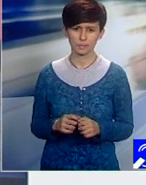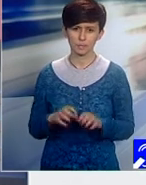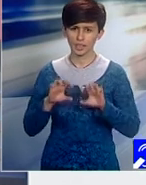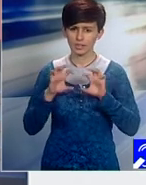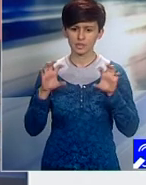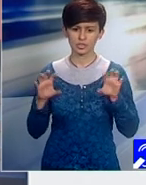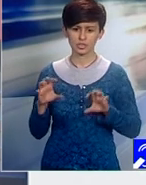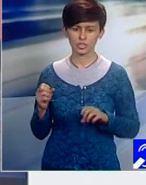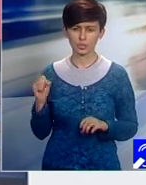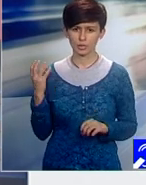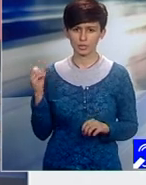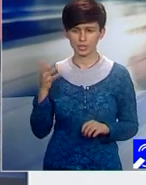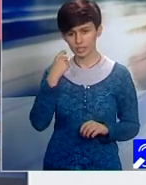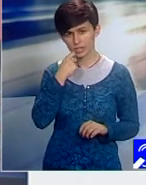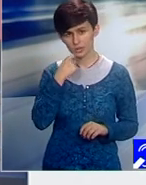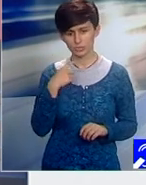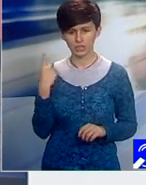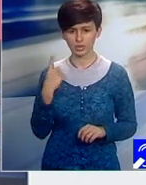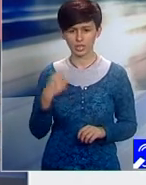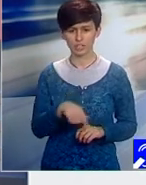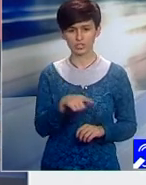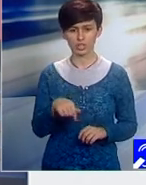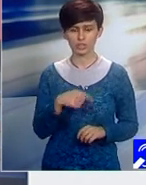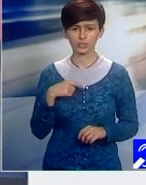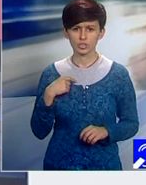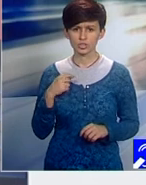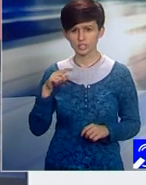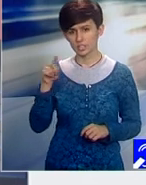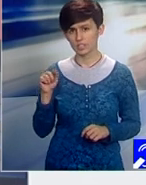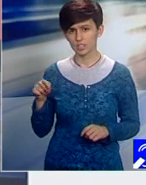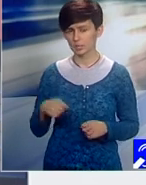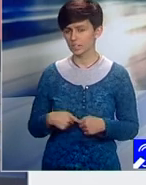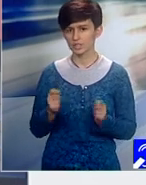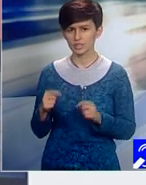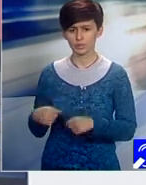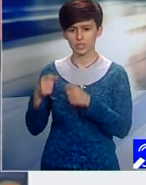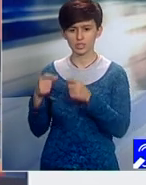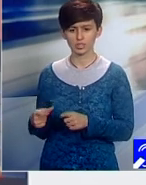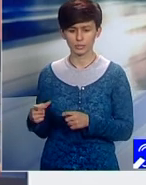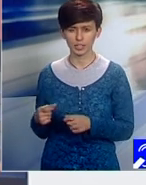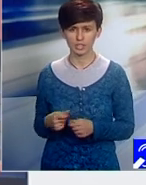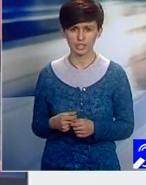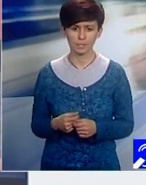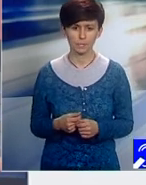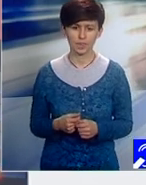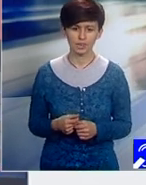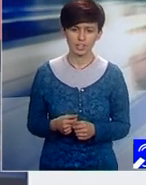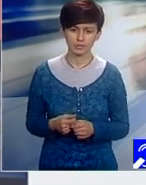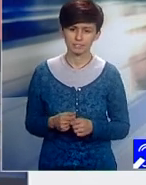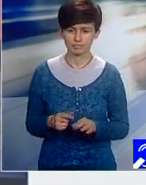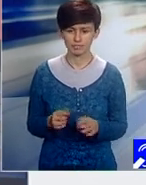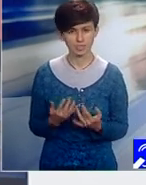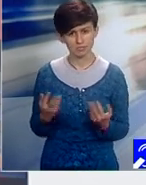geopolitică, Cluj-Napoca, ca și oraș al nostru. Există întrebări din absolut toate resorturile de la, să zicem, câte clape are un pian